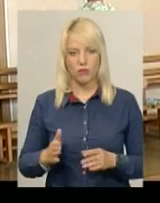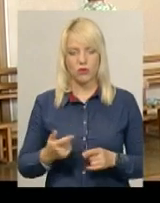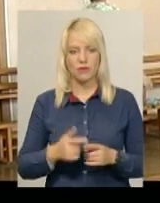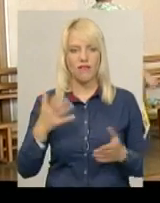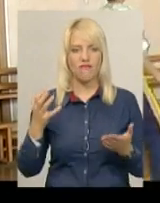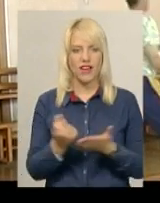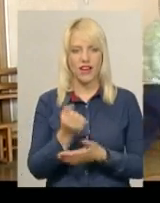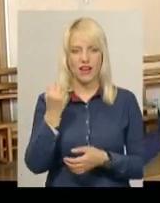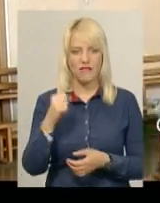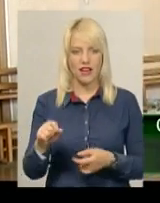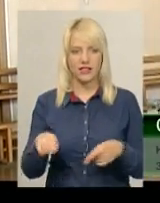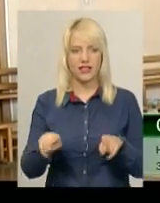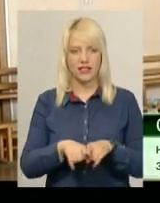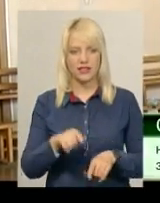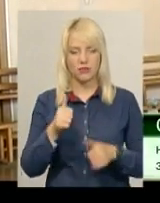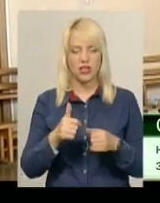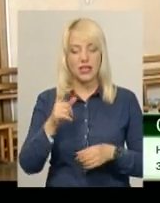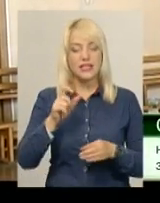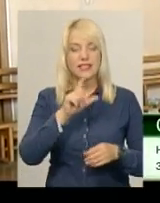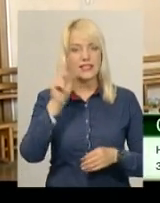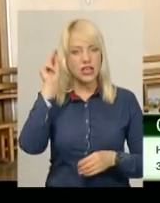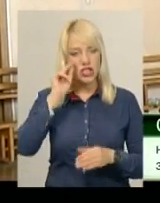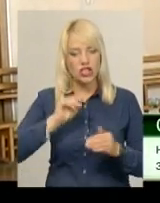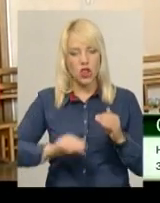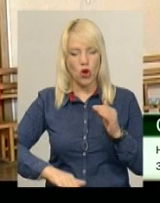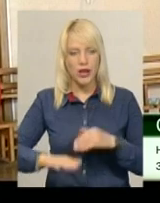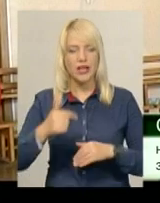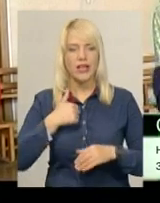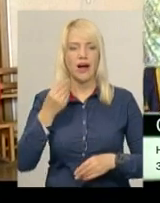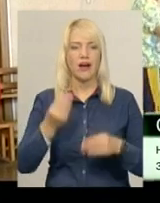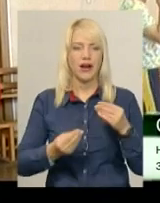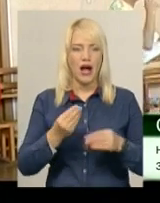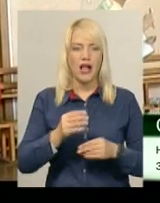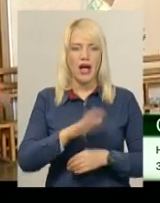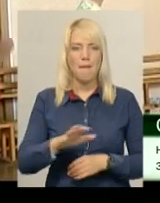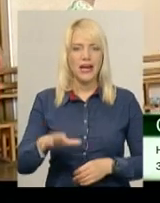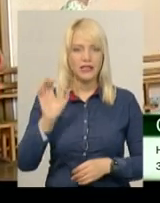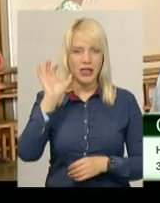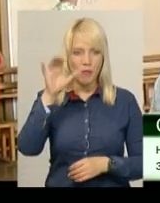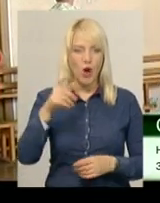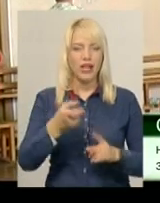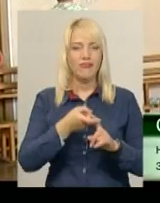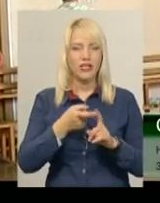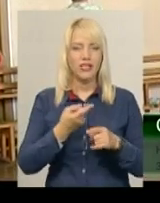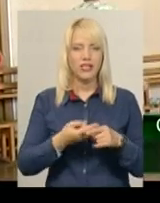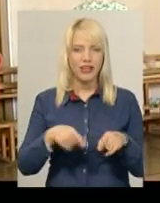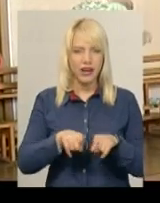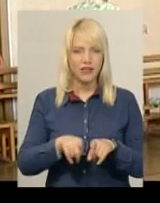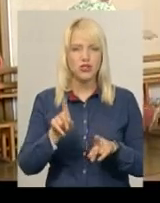змагання. У шкільному віці я грала баскетбол, але у зв'язку з тим, що отримала травму,